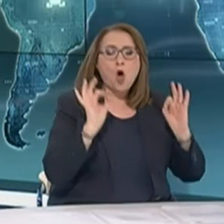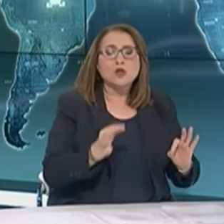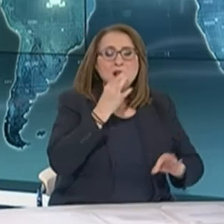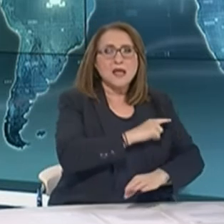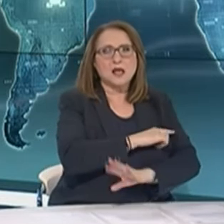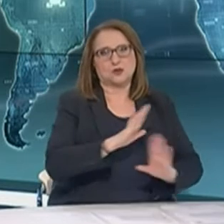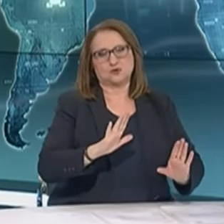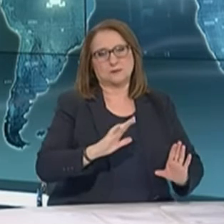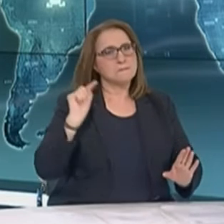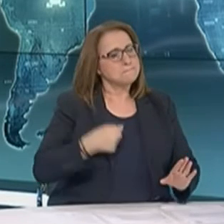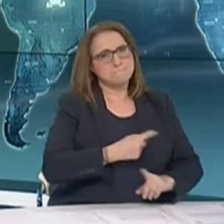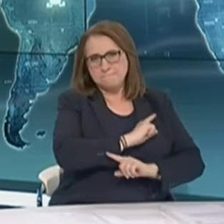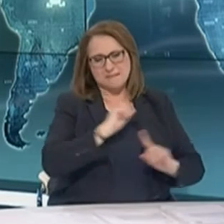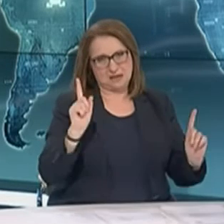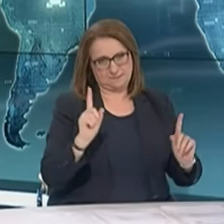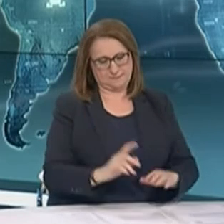ευχαριστώ.